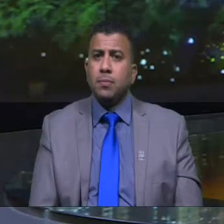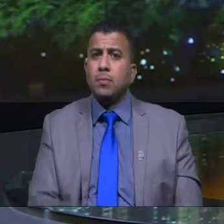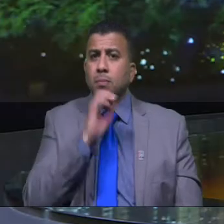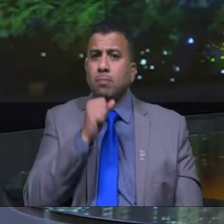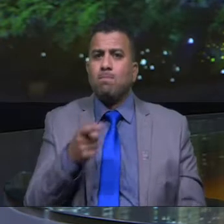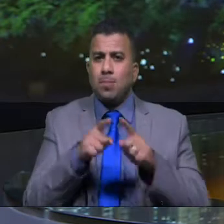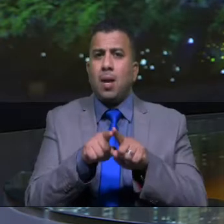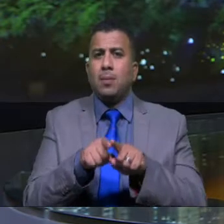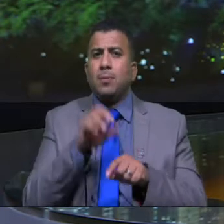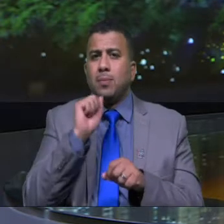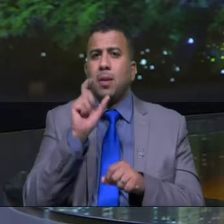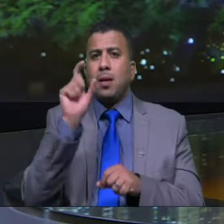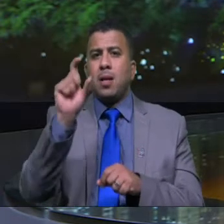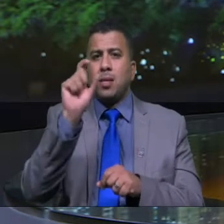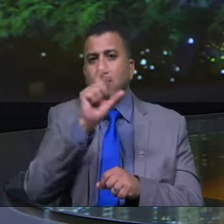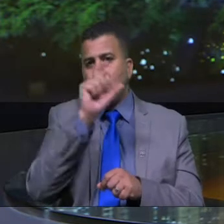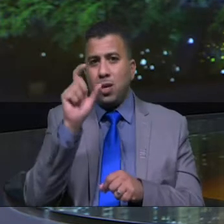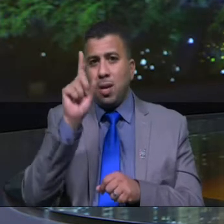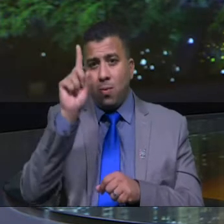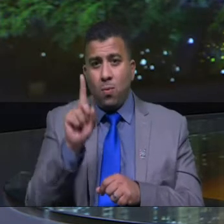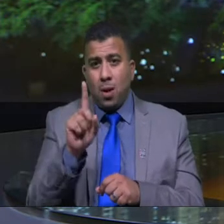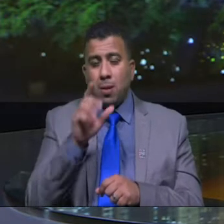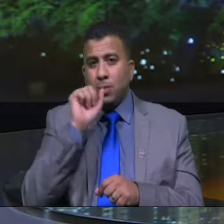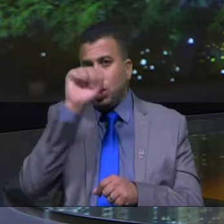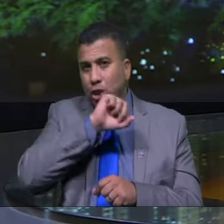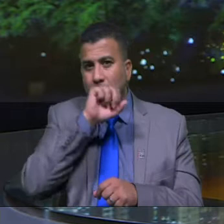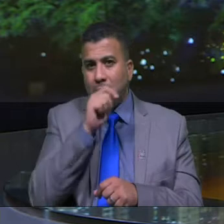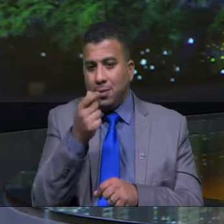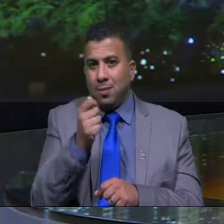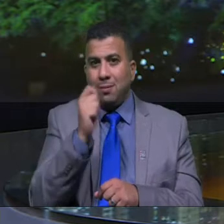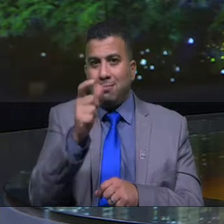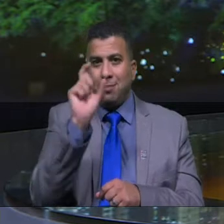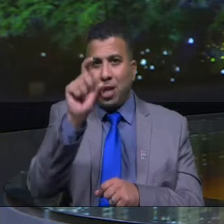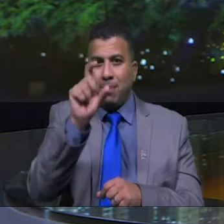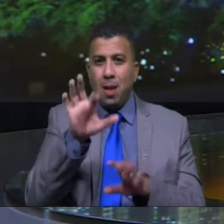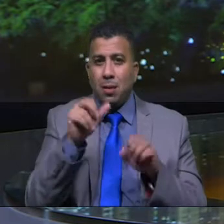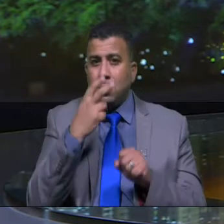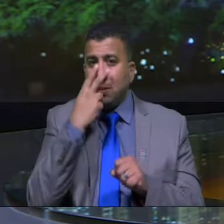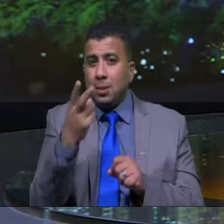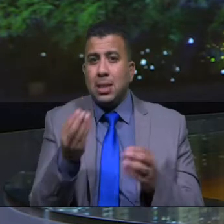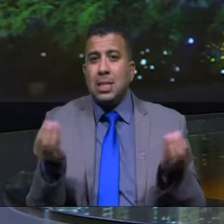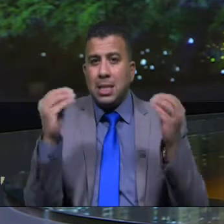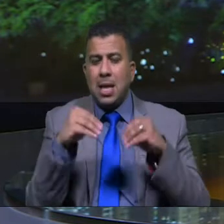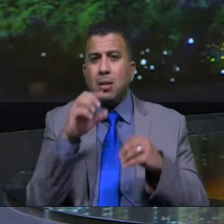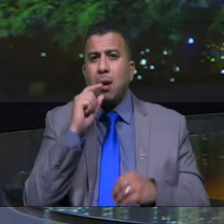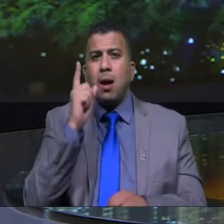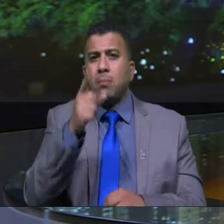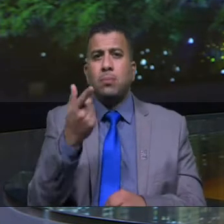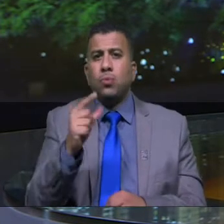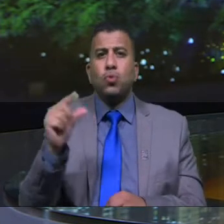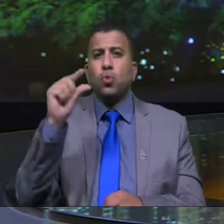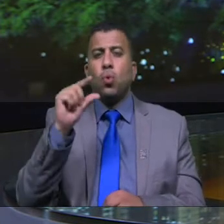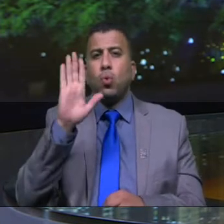بالتزامن مع صرف الرواتب عن شهر يناير في إمارة الشارقة والتي شهدت زيادة بعد قرار صاحب